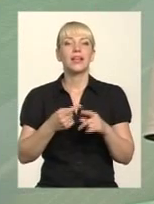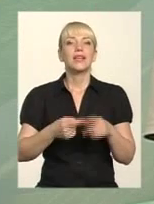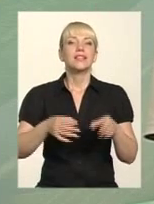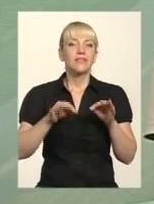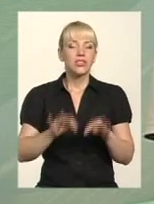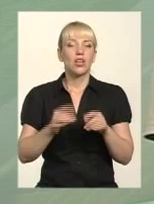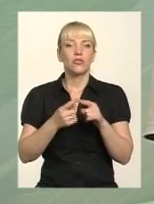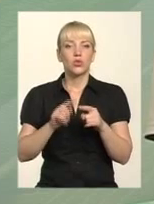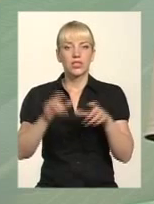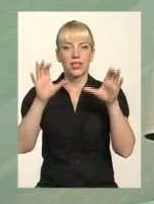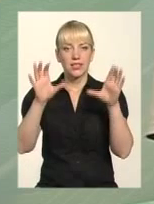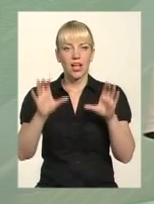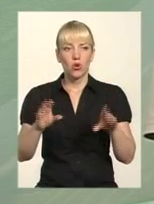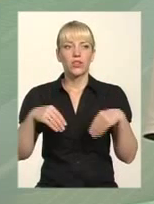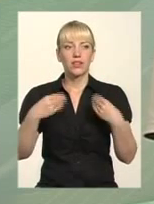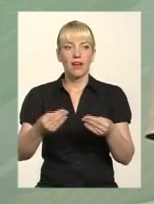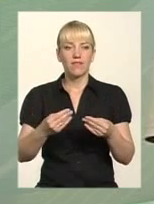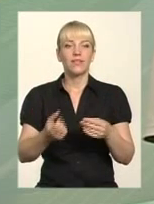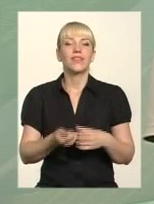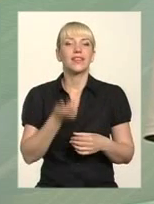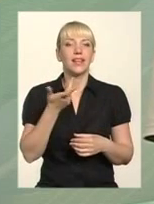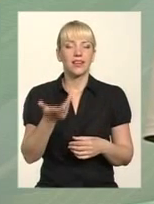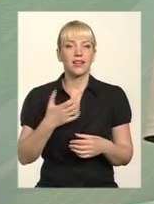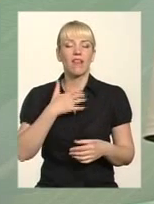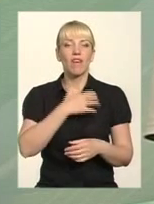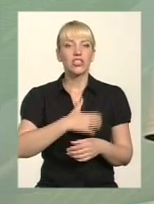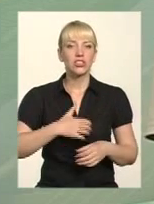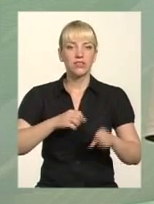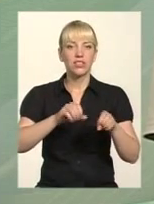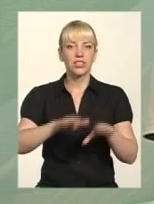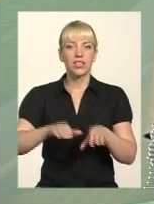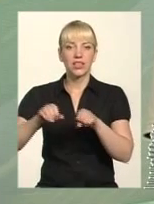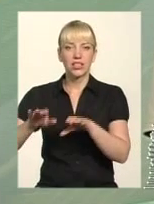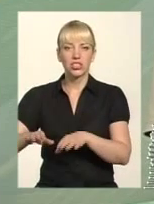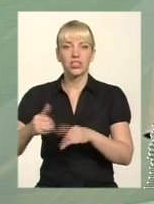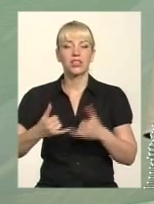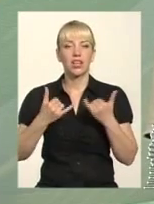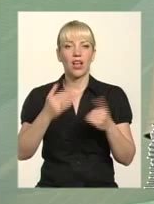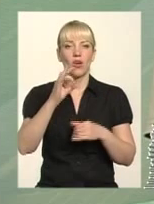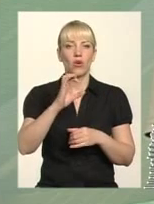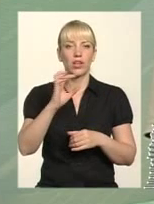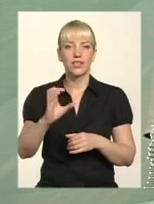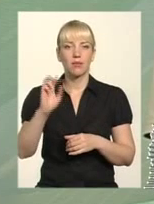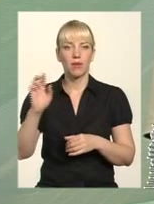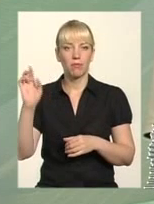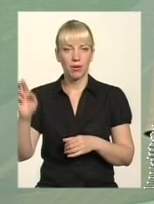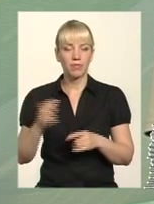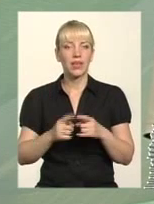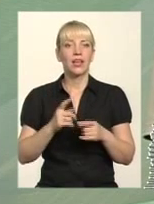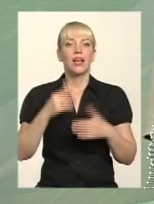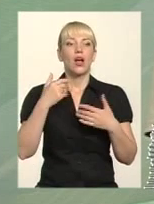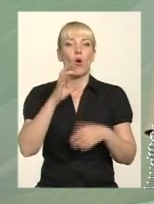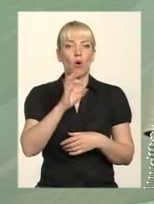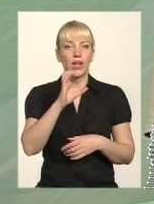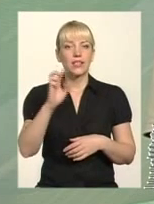дав декілька важливих рішень для ОСББ. Тому що закон про ОСББ був вже, фактично, 15